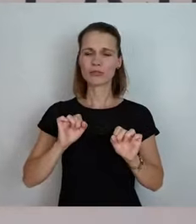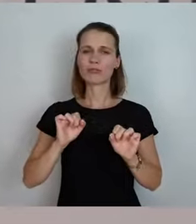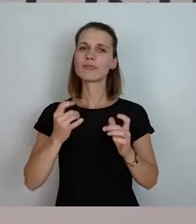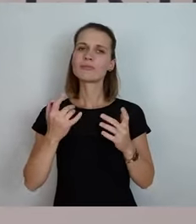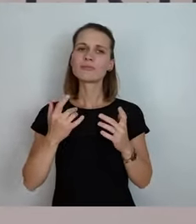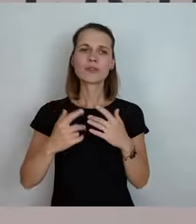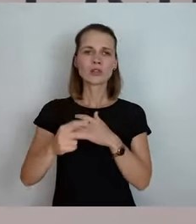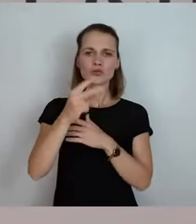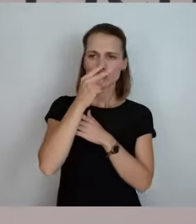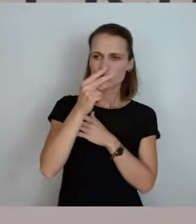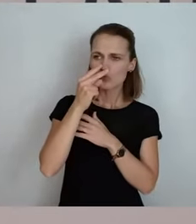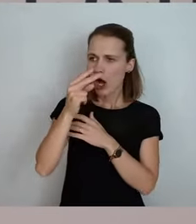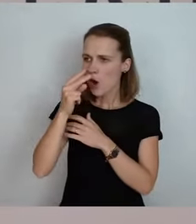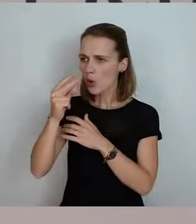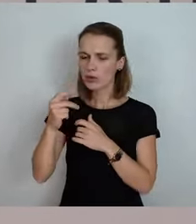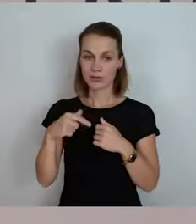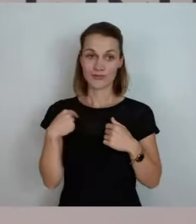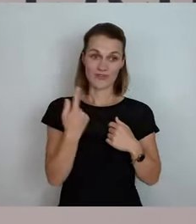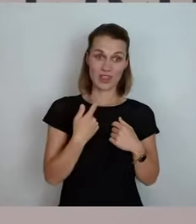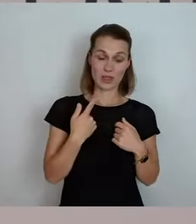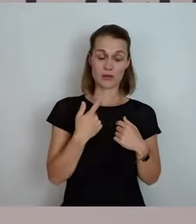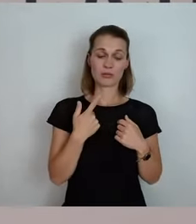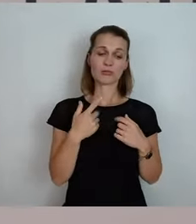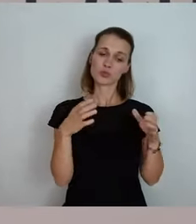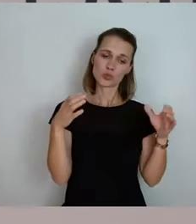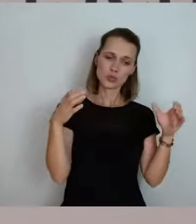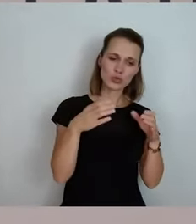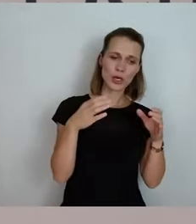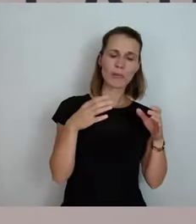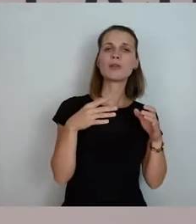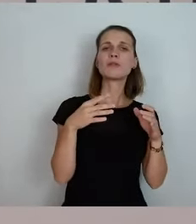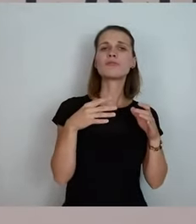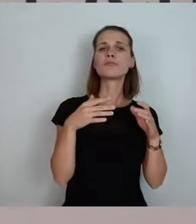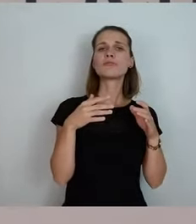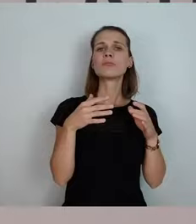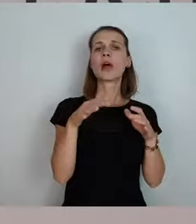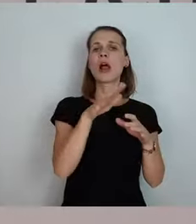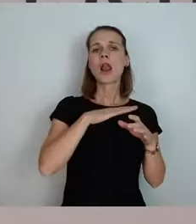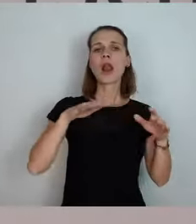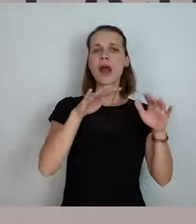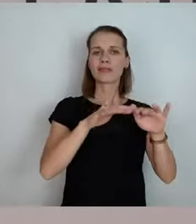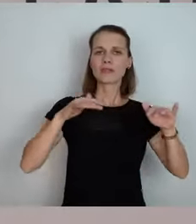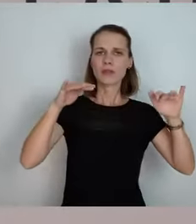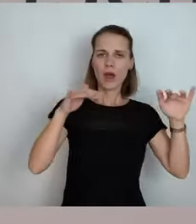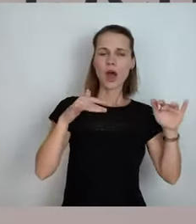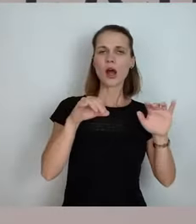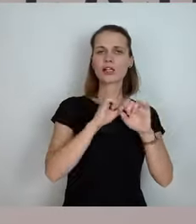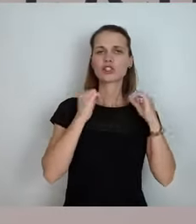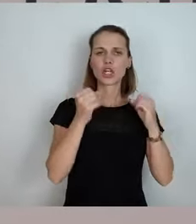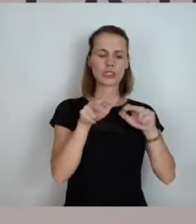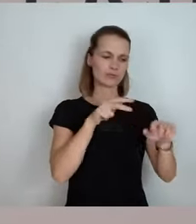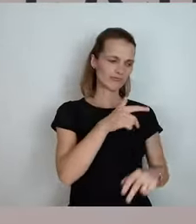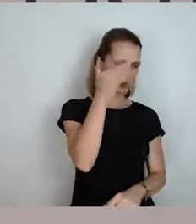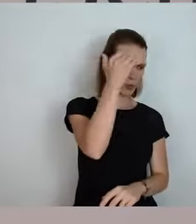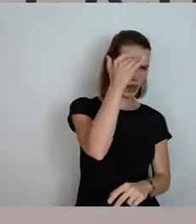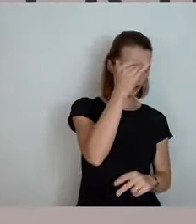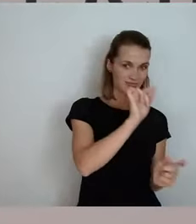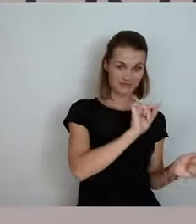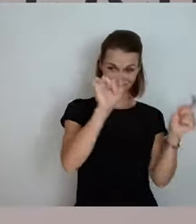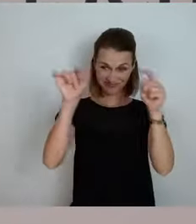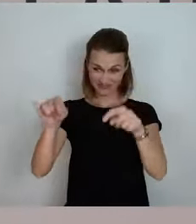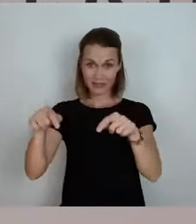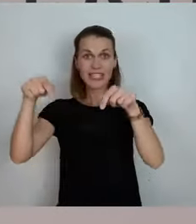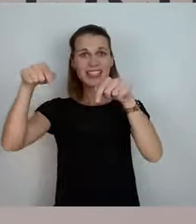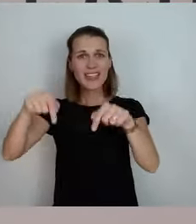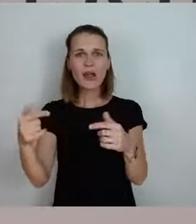wie die Dinge, die wir uns da gemeinsam auch im Landtag oder in der Staatsregierung überlegen, wie das ankommt. Was davon als richtig